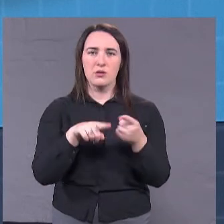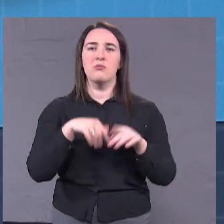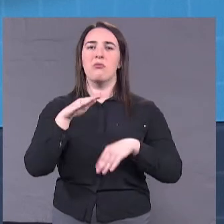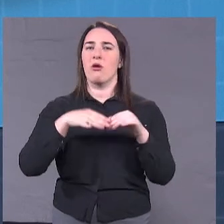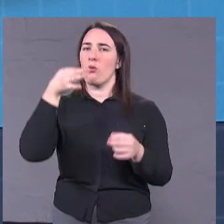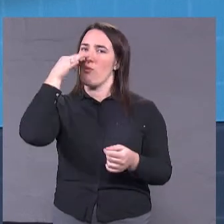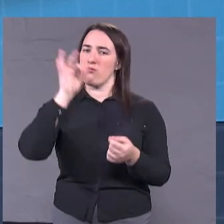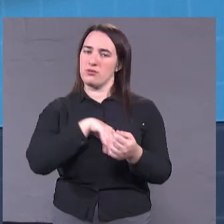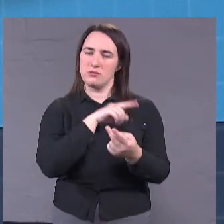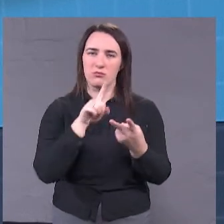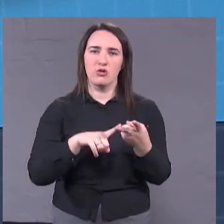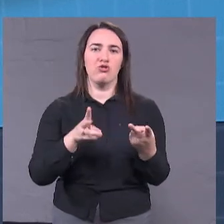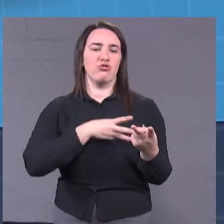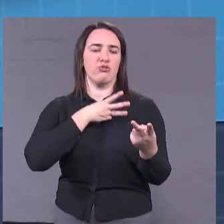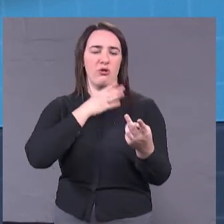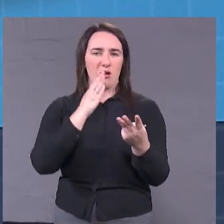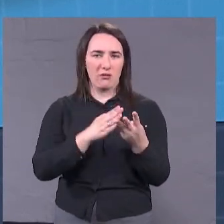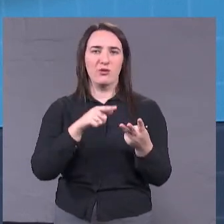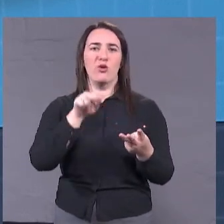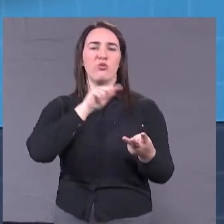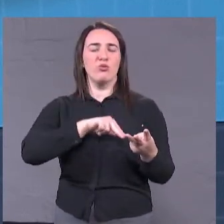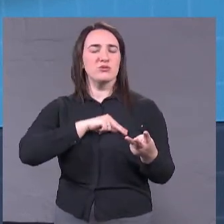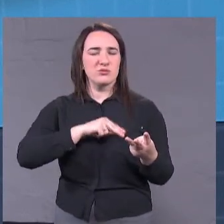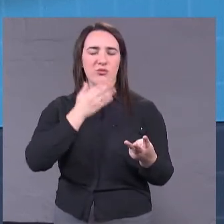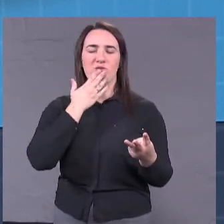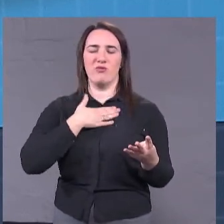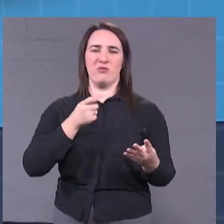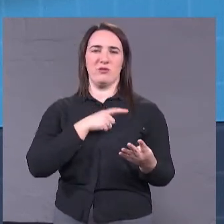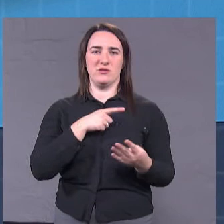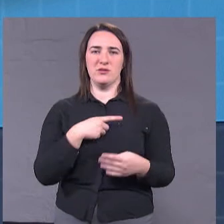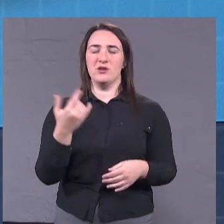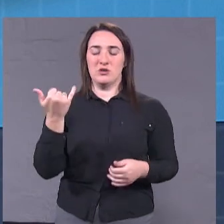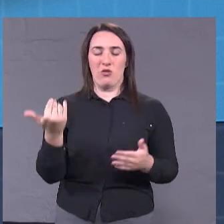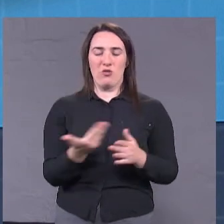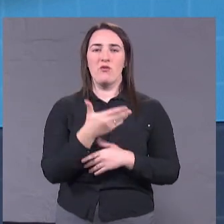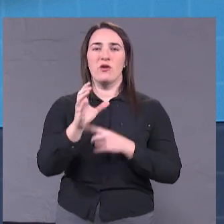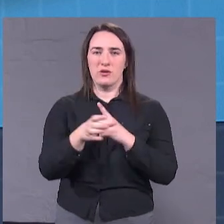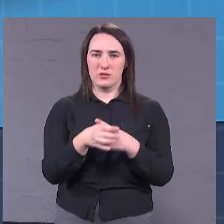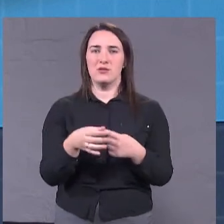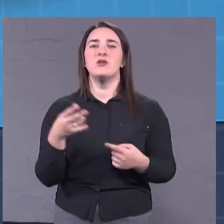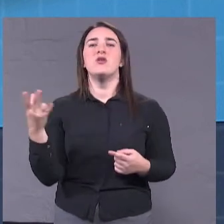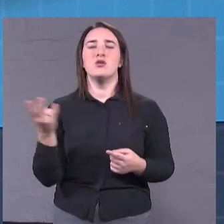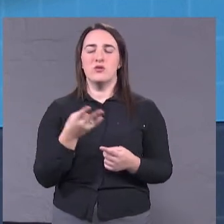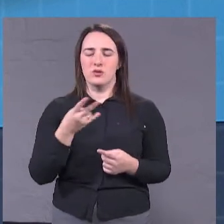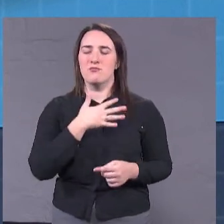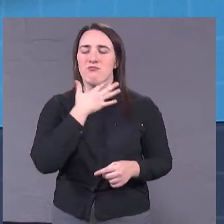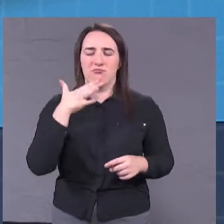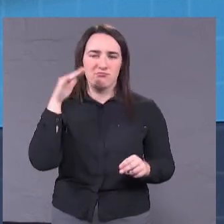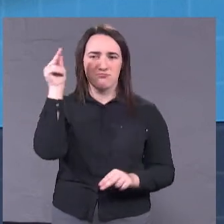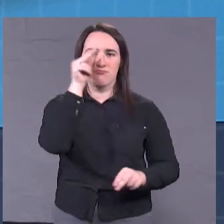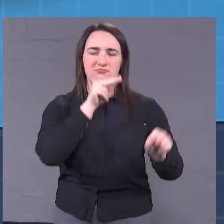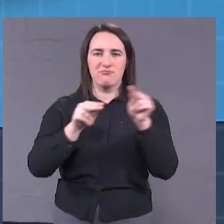необхідне желання трудитися і любити Одесу. Сьогодні совершенно нова команда, естественно, їй придеться постигати багато в управлении,